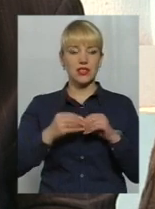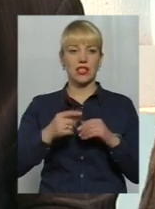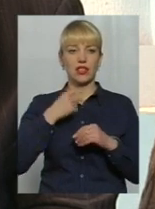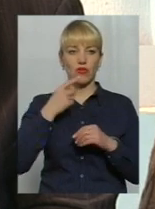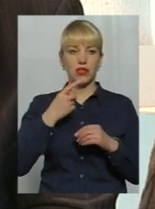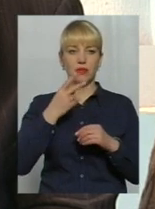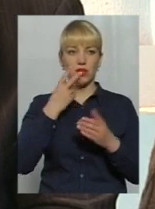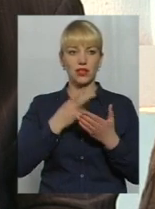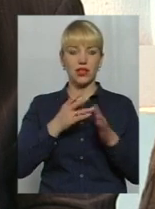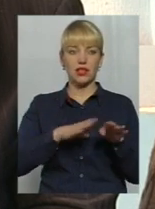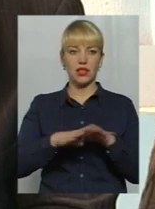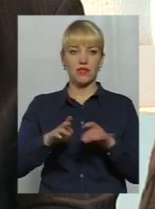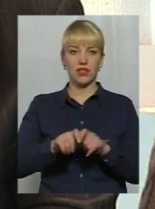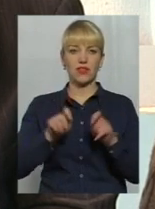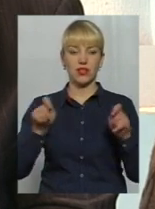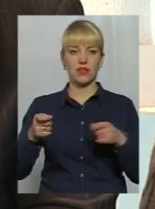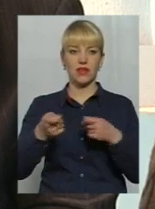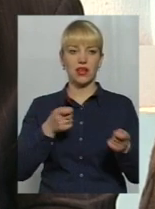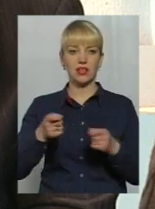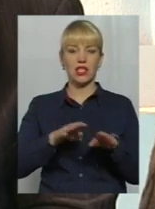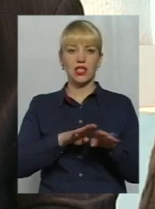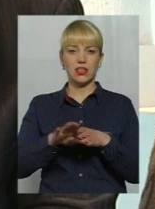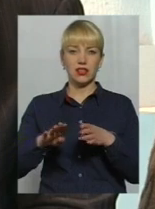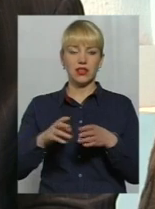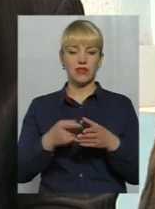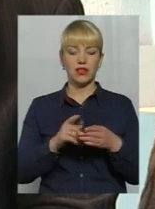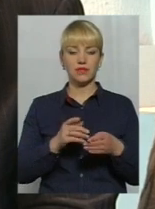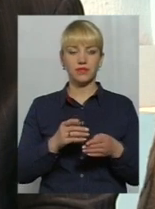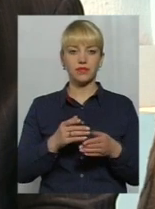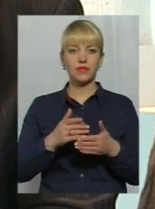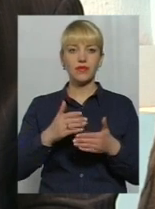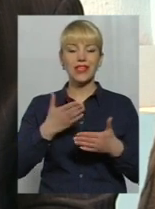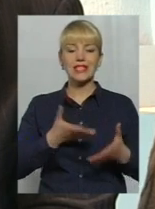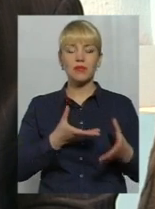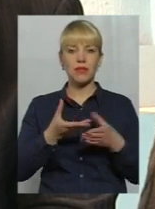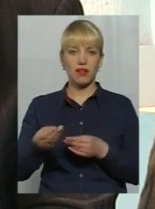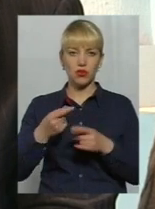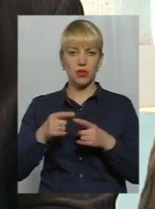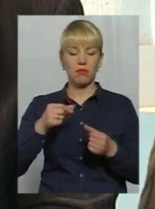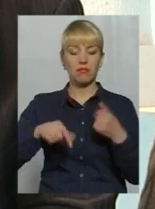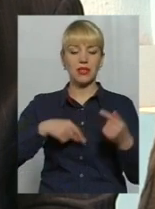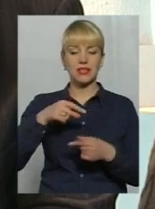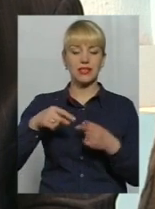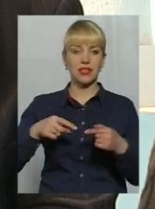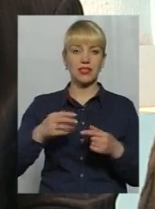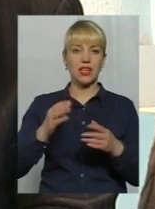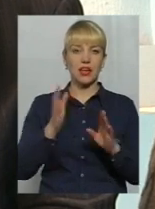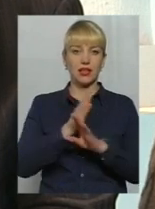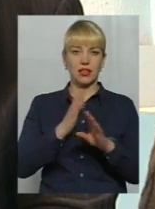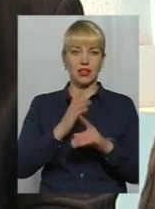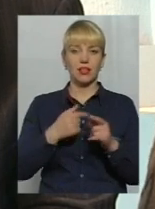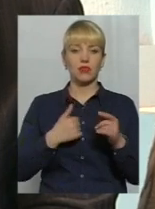рівень відкритості влади, рівень сприятливості бізнес-клімату. Для того, щоб відповісти на це питання, ми вирішили